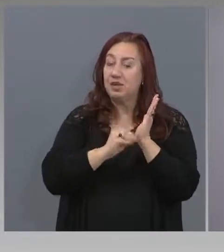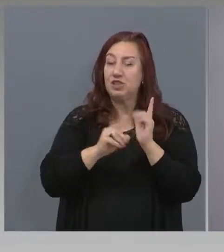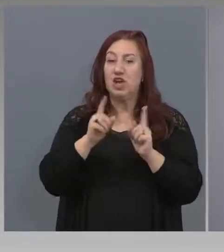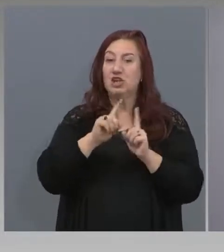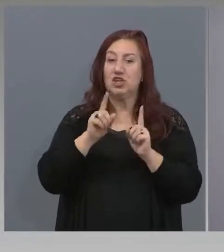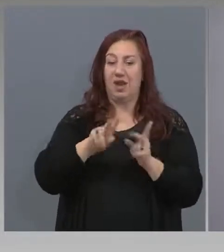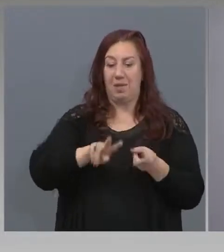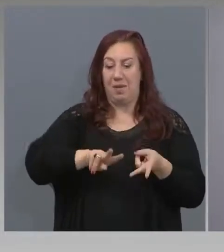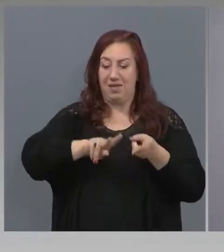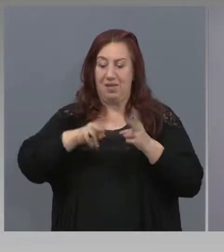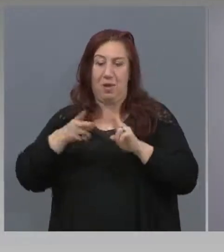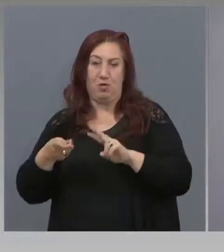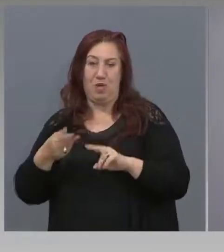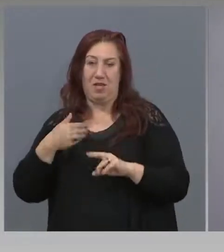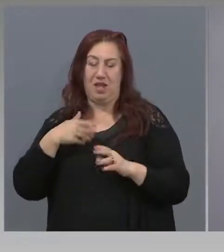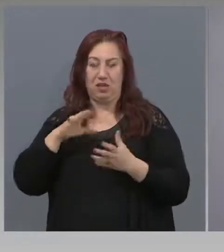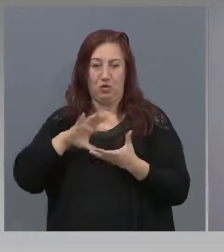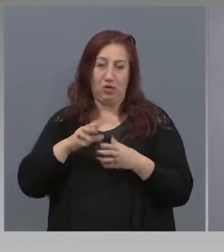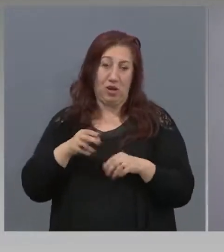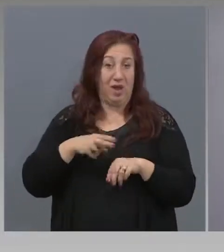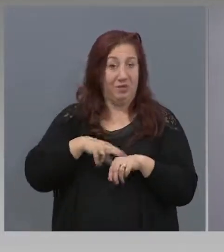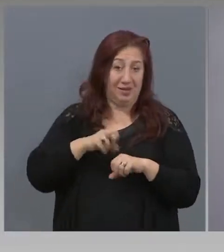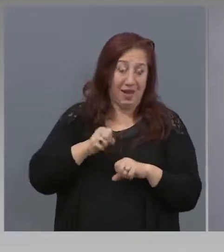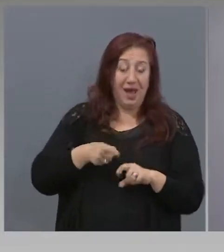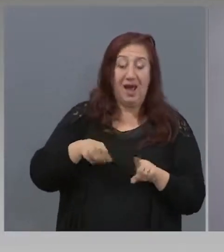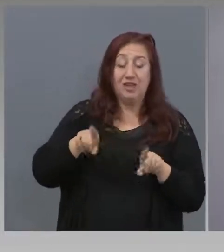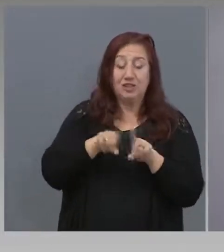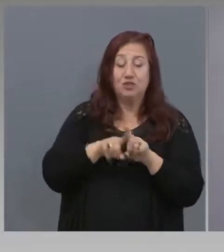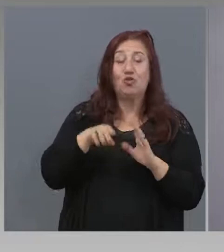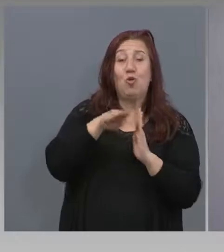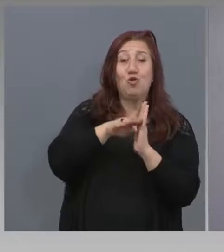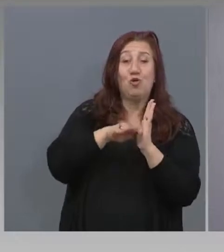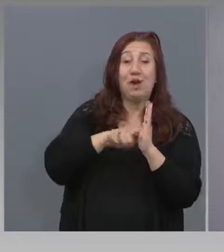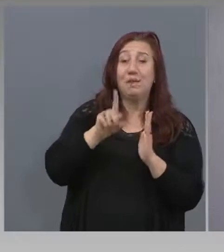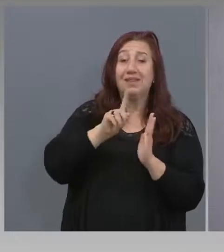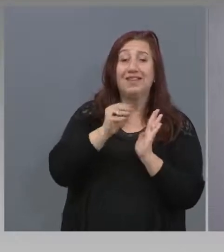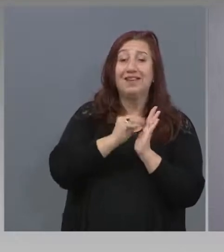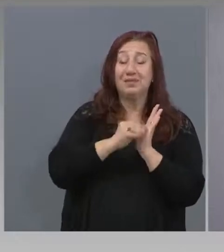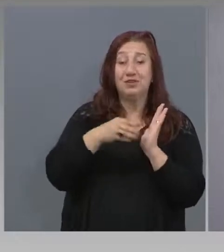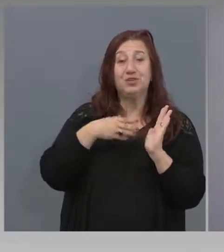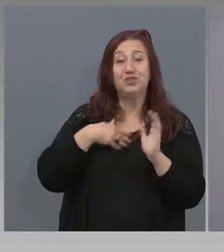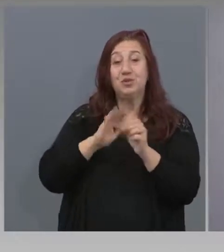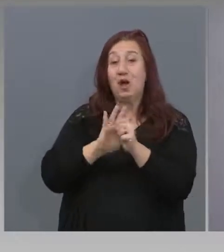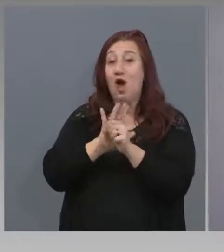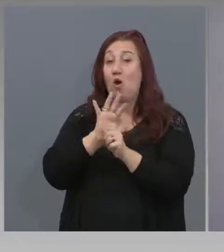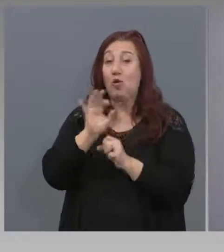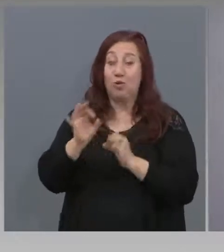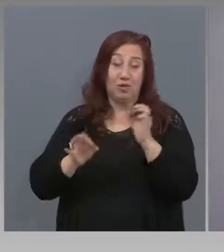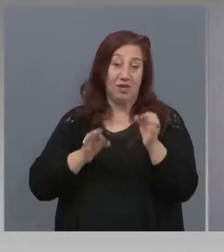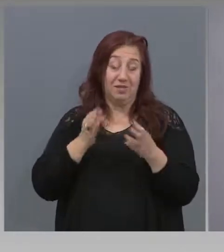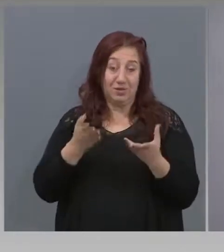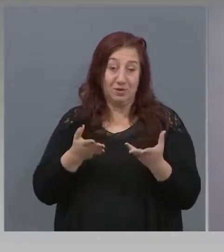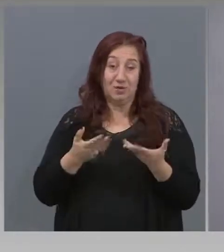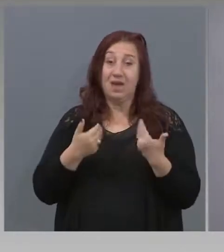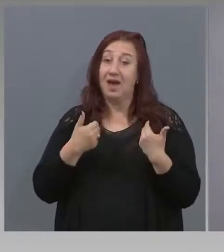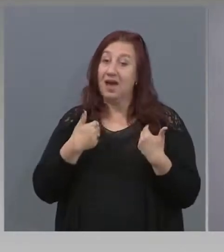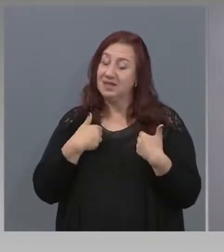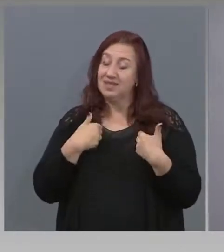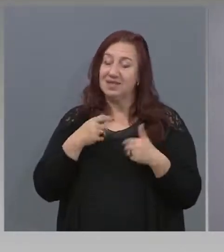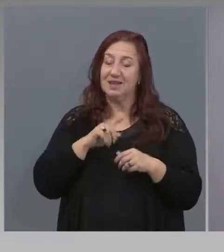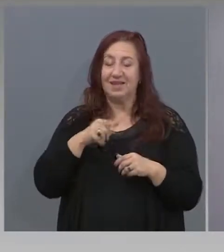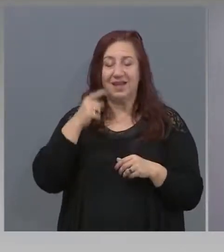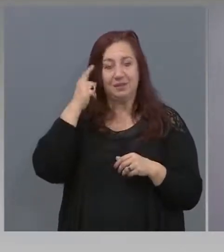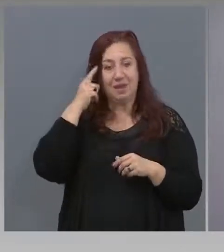записана, че има и коронавирус. Аз те казвам и не смятам, че това е най-добрия подход. Но